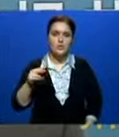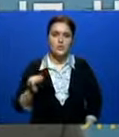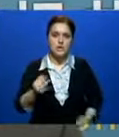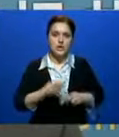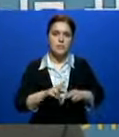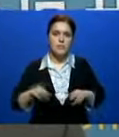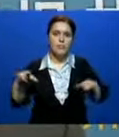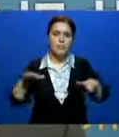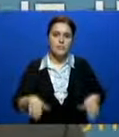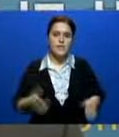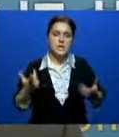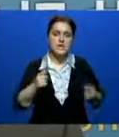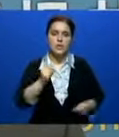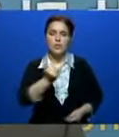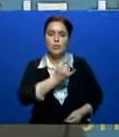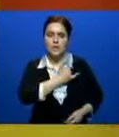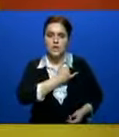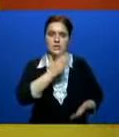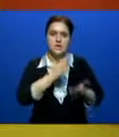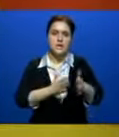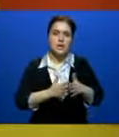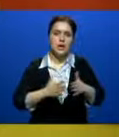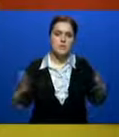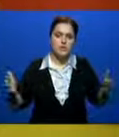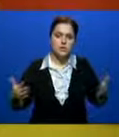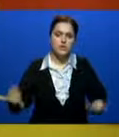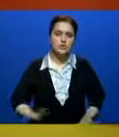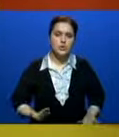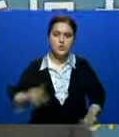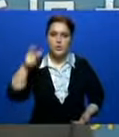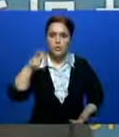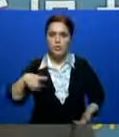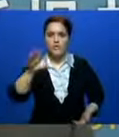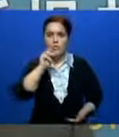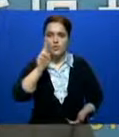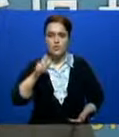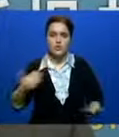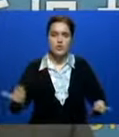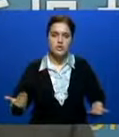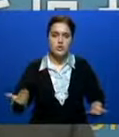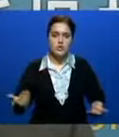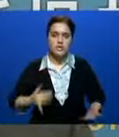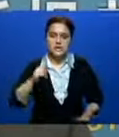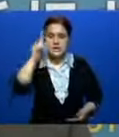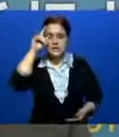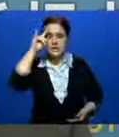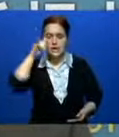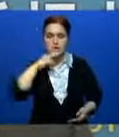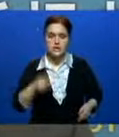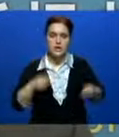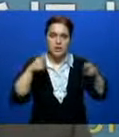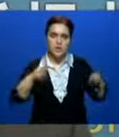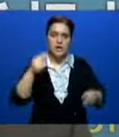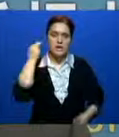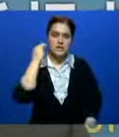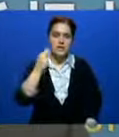места, где у нас сконцентрируем наибольшее количество наших граждан. Все наши граждане, которые сюда приедут с целью